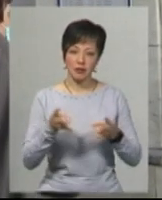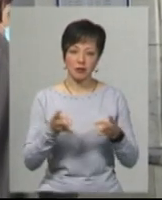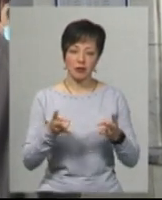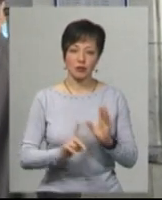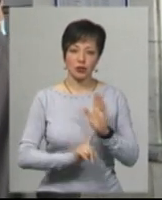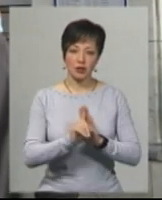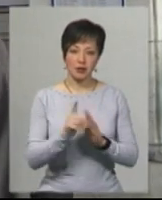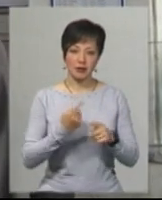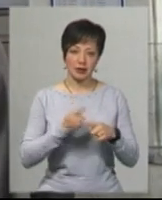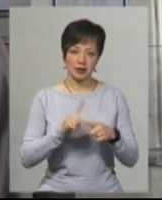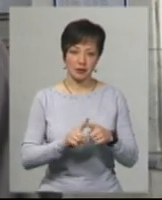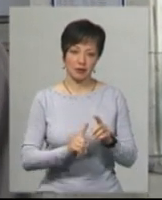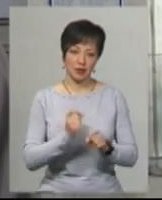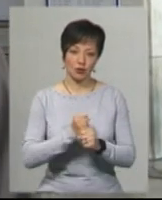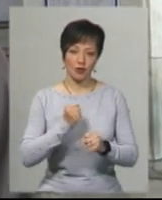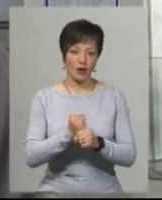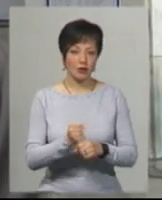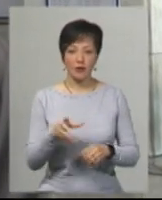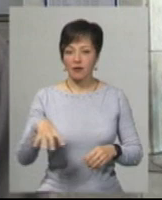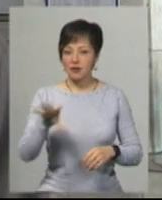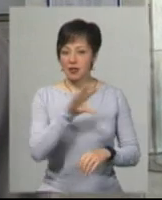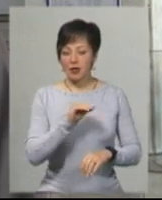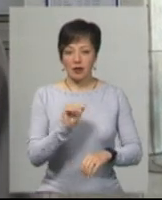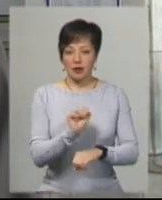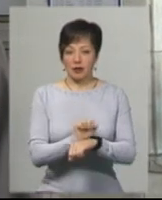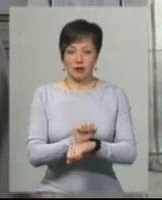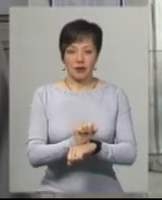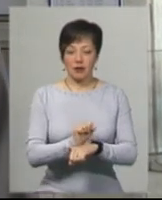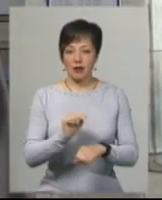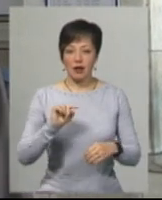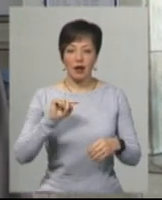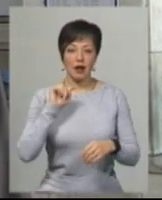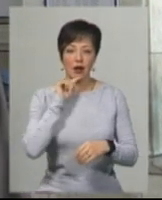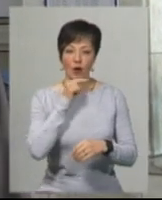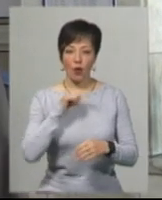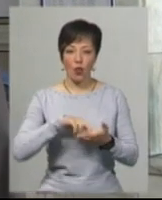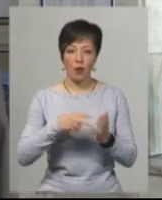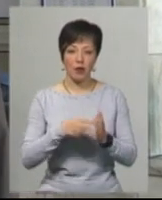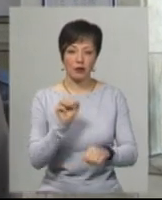розрухувати той механізм. Тому що все, поки економіка стоїть,